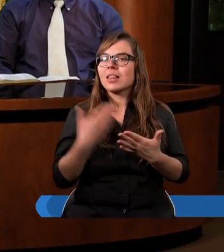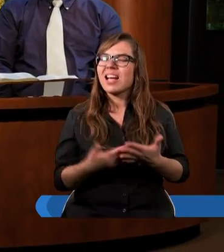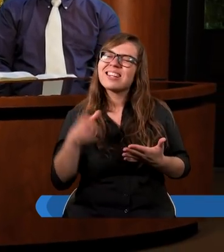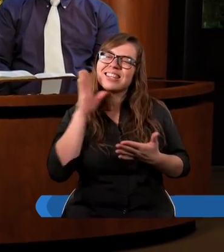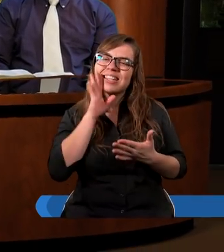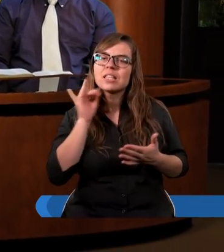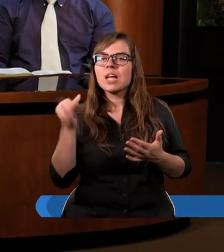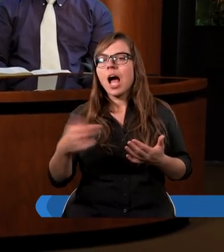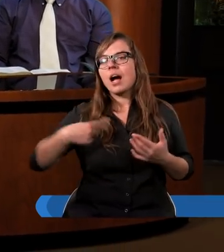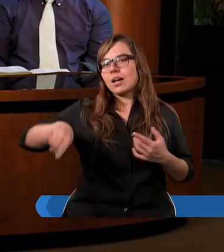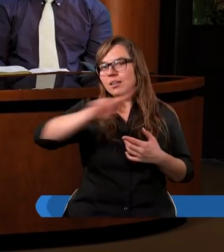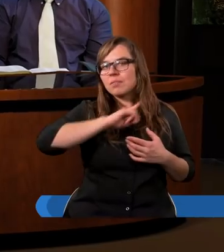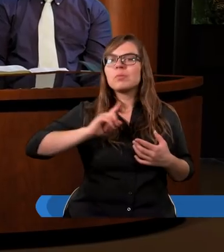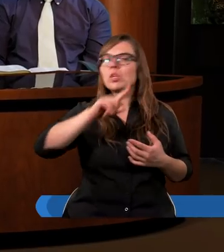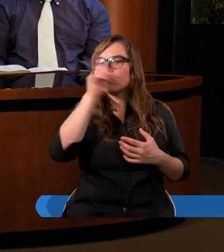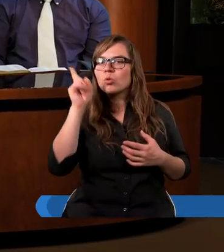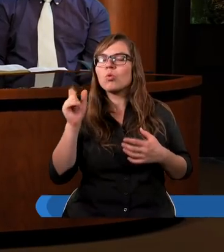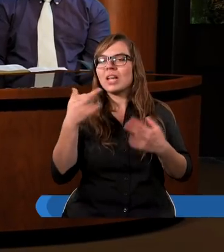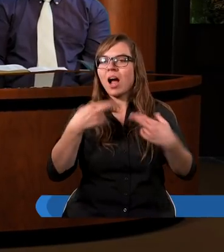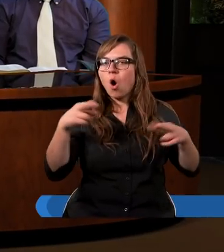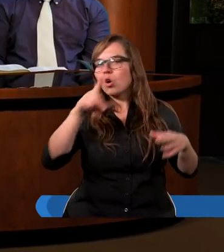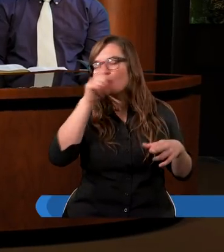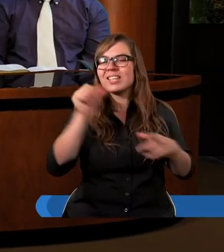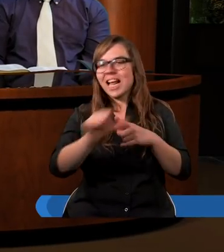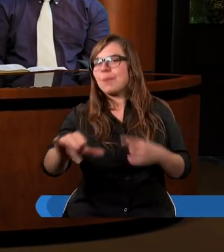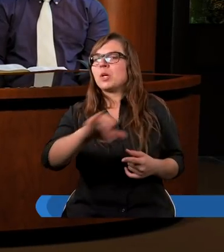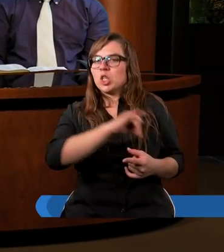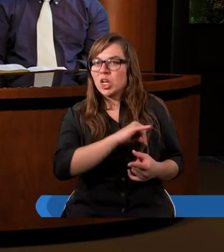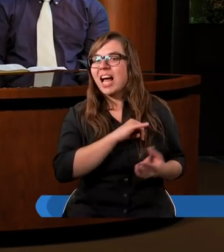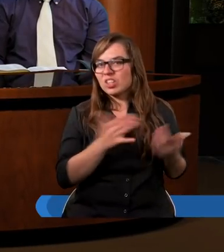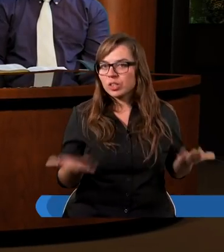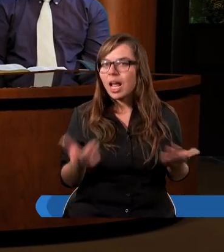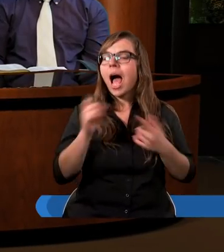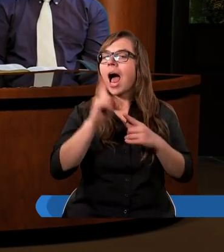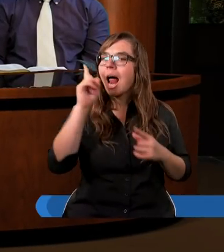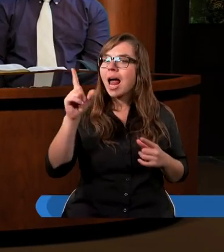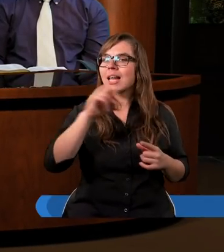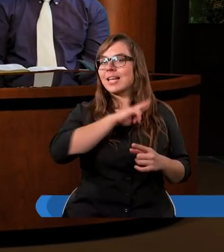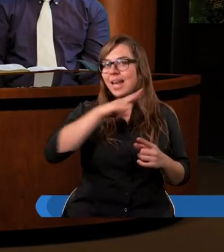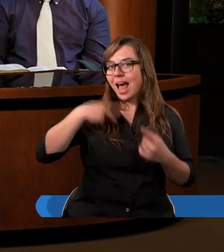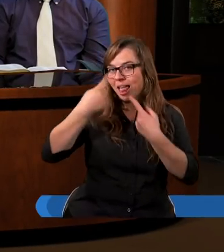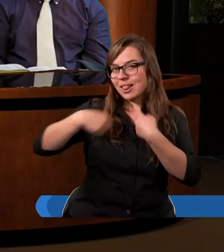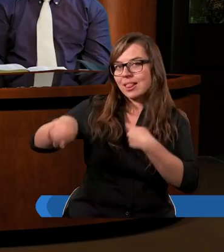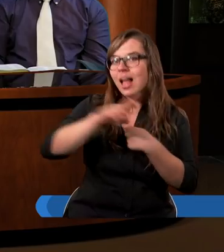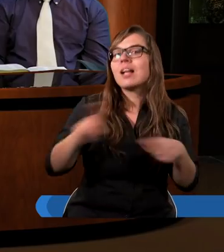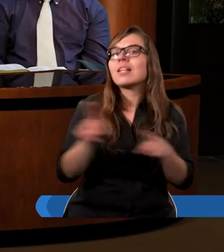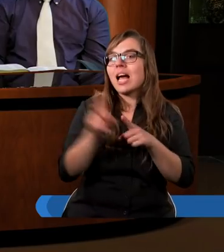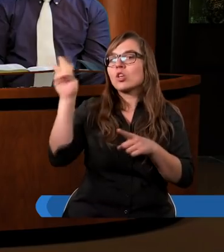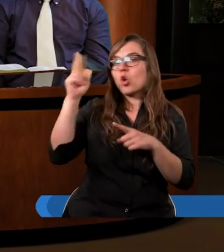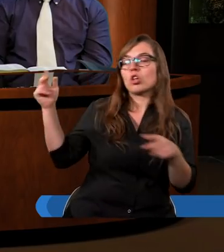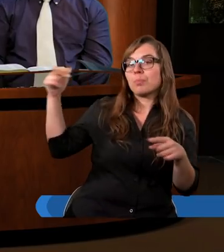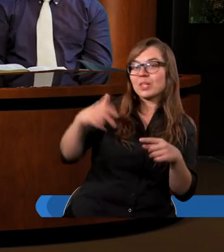jak my wszyscy jesteśmy jako rodzaj ludzki grzeszni, ale za nas ktoś przyszedł,